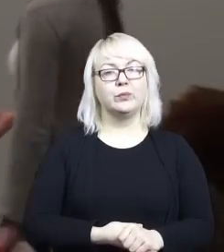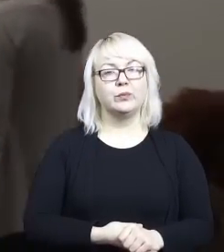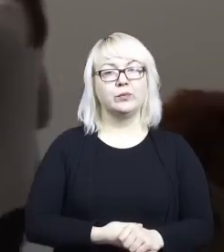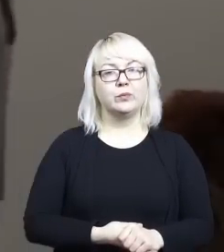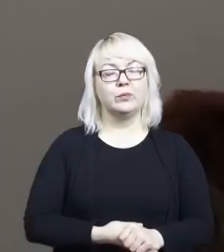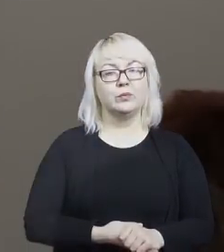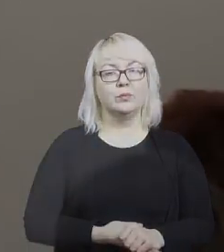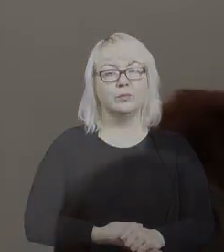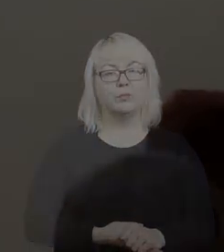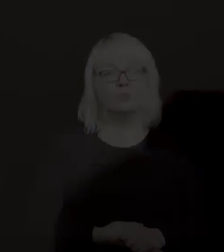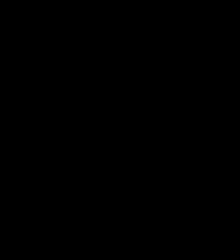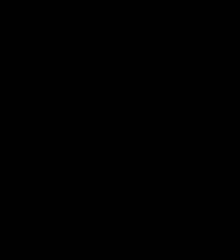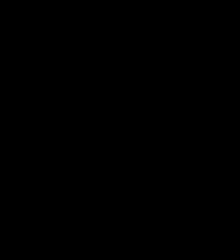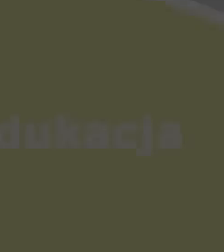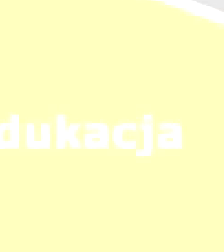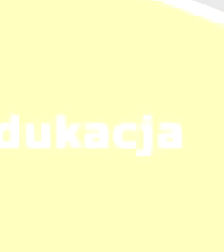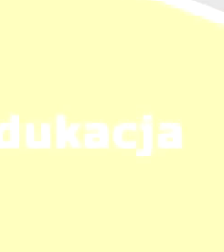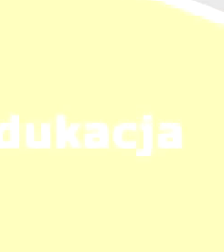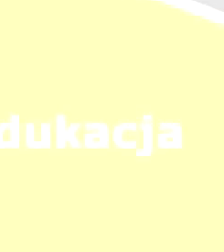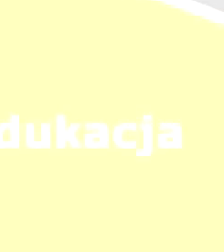te instytucje.